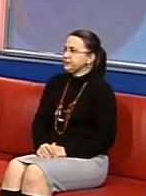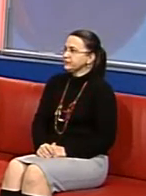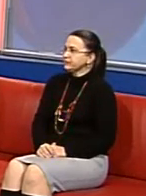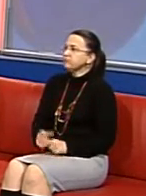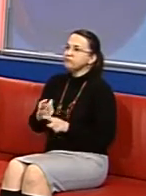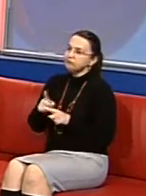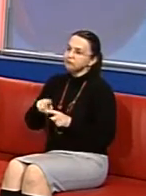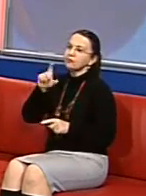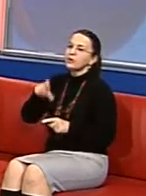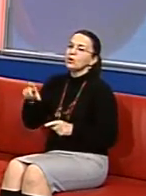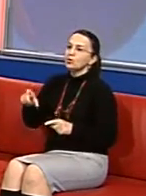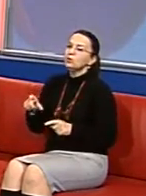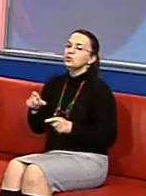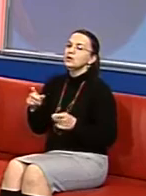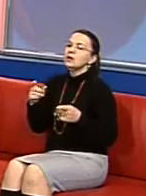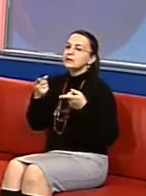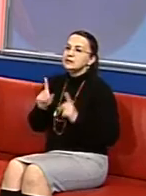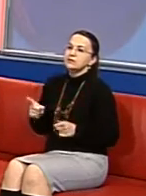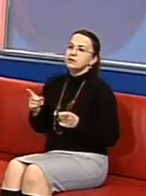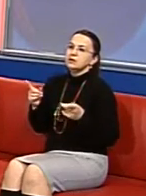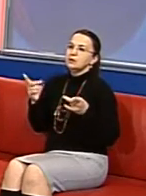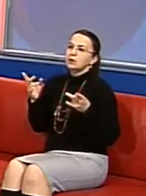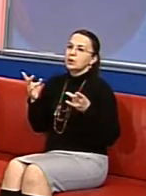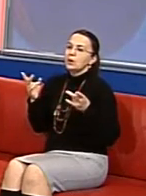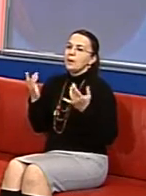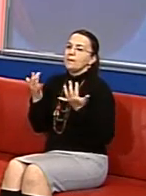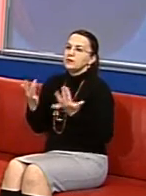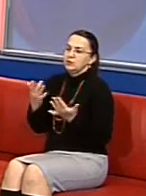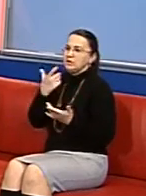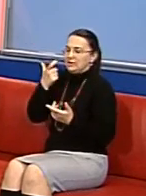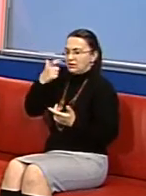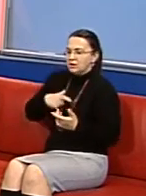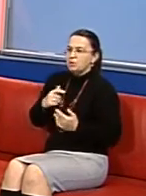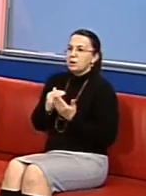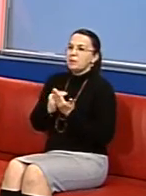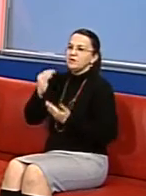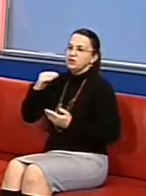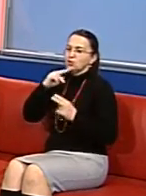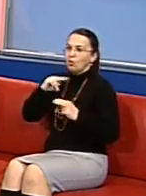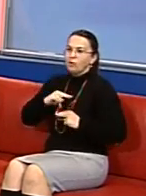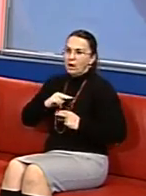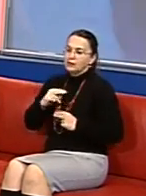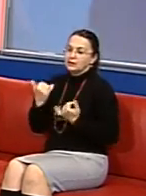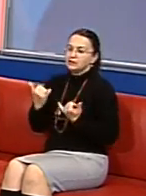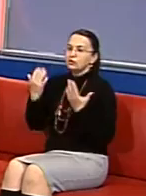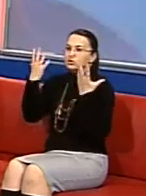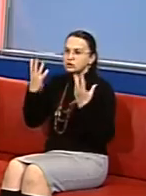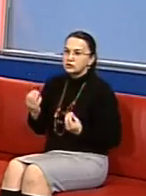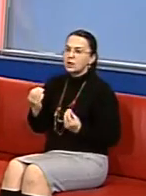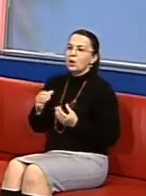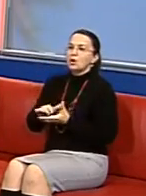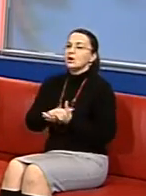Ці люди дійсно, вони потребують до себе підвищеної уваги, бо на сьогоднішній день, мені здається